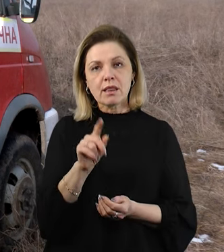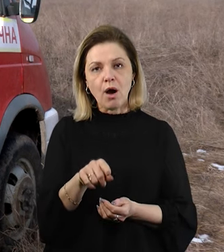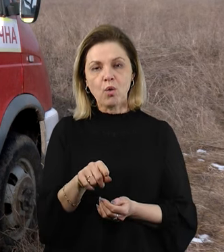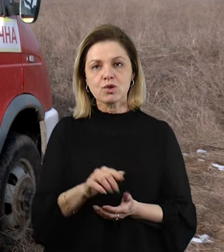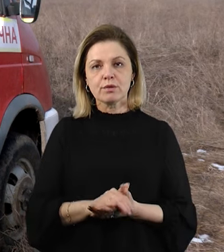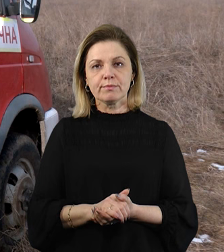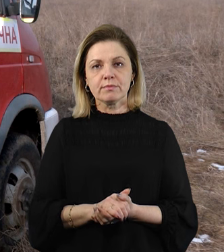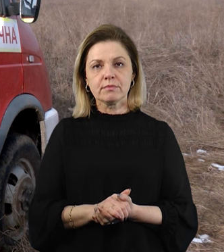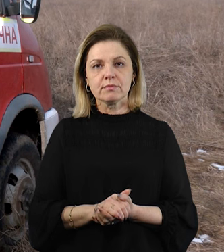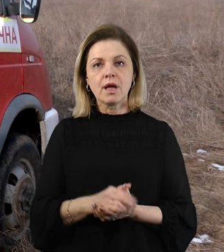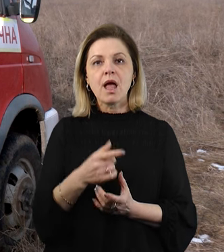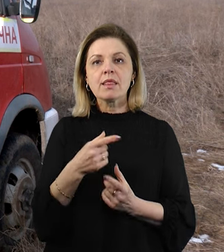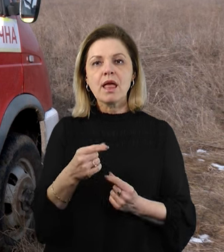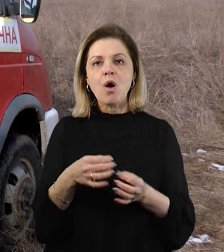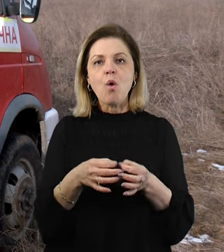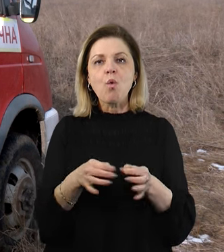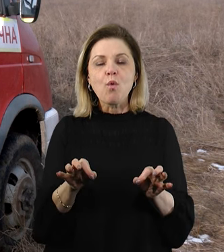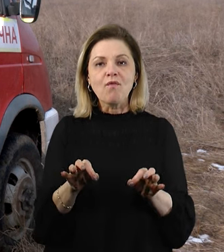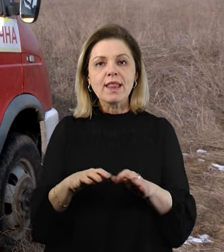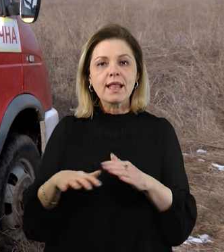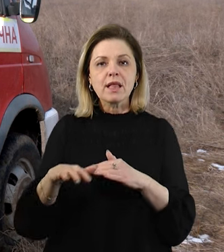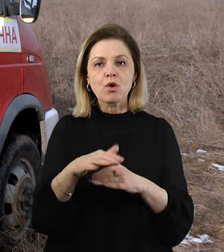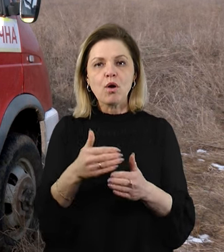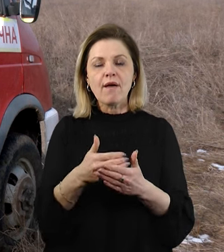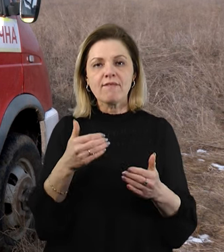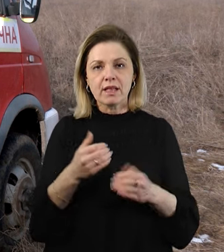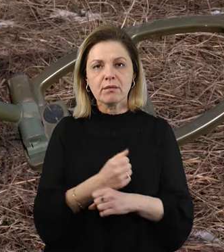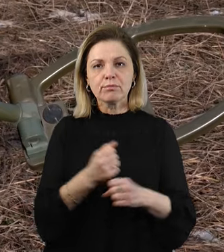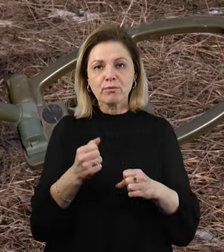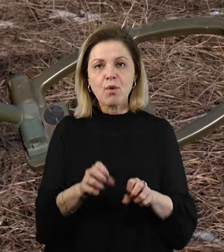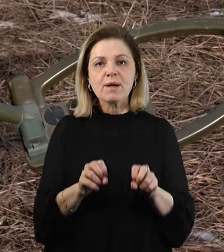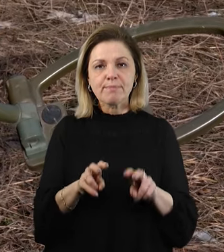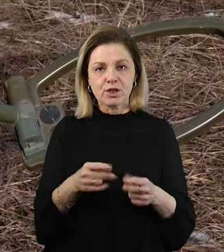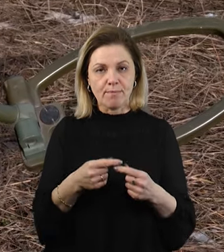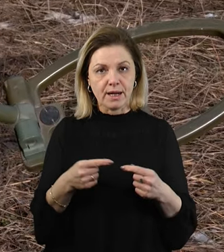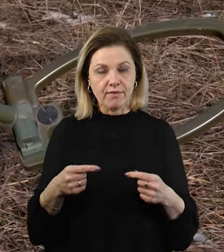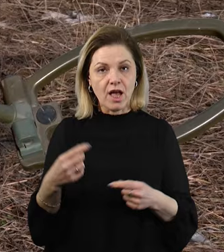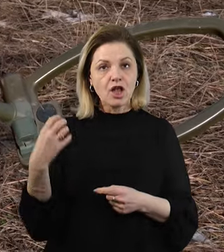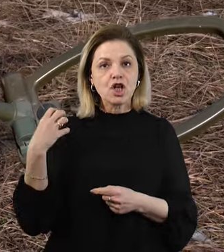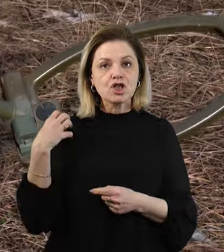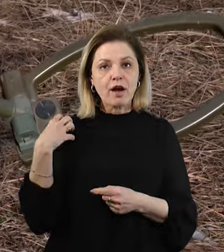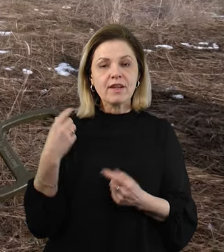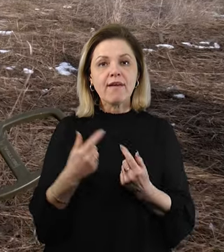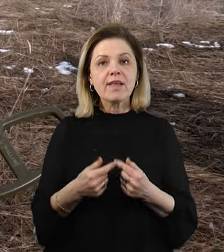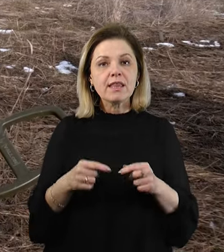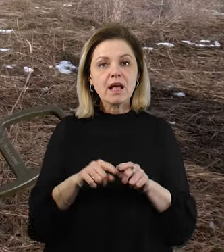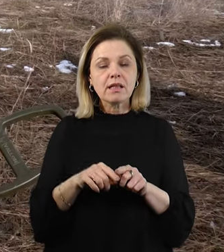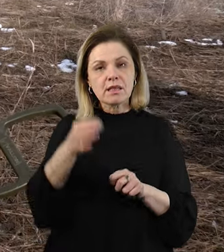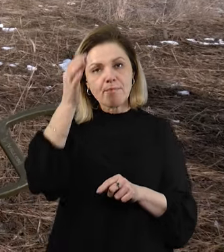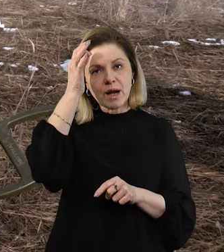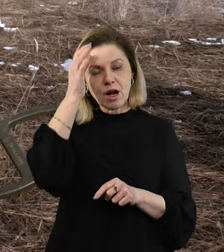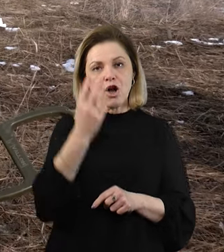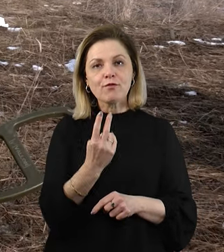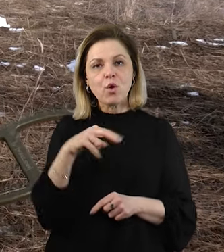деокуповані території від вибухонебезпечних предметів. Начальник піротехнічного відділення пригадує, 2